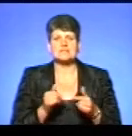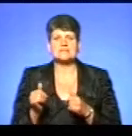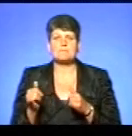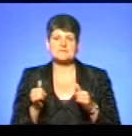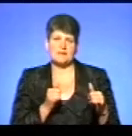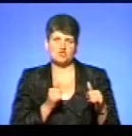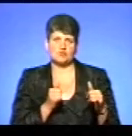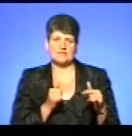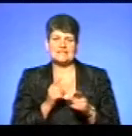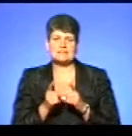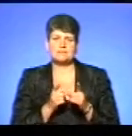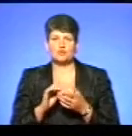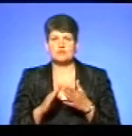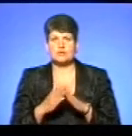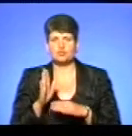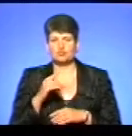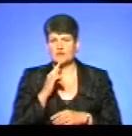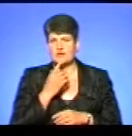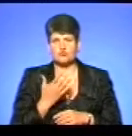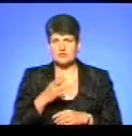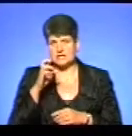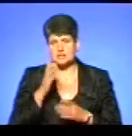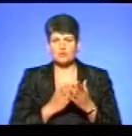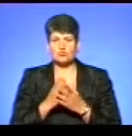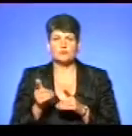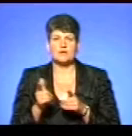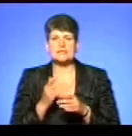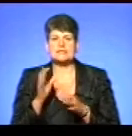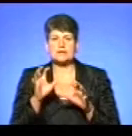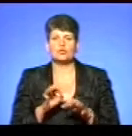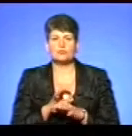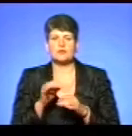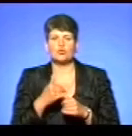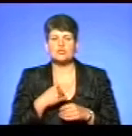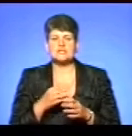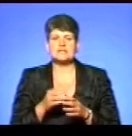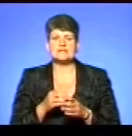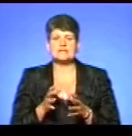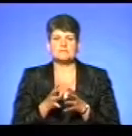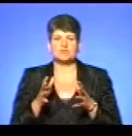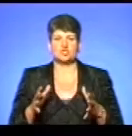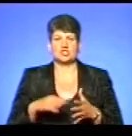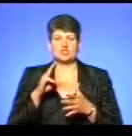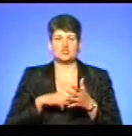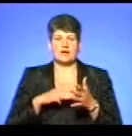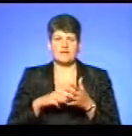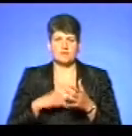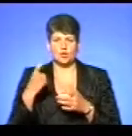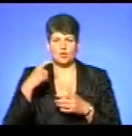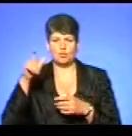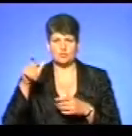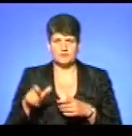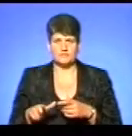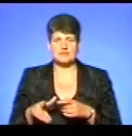зміну ситуації в будівках. Держслужба підготувала законопроекти, якими хочуть збільшити штрафи для господарників, вести відповідальність за